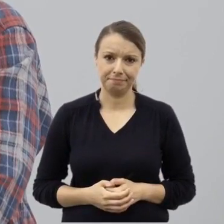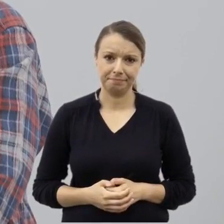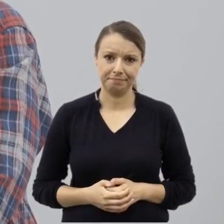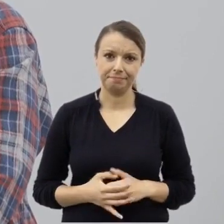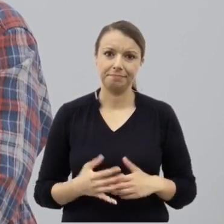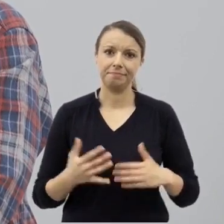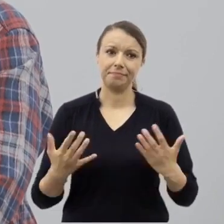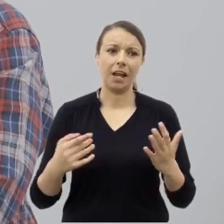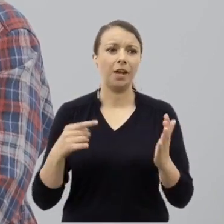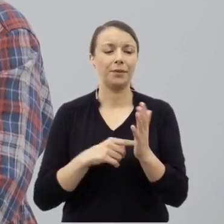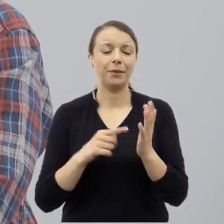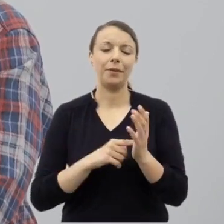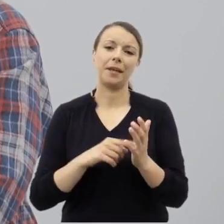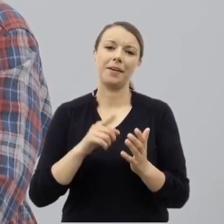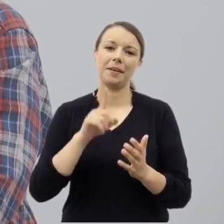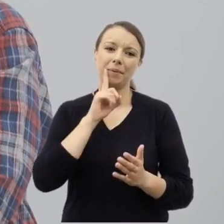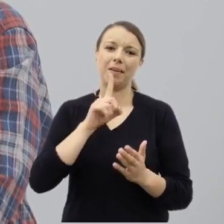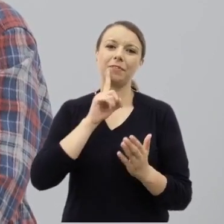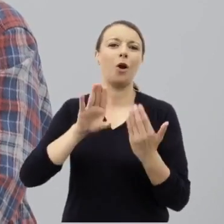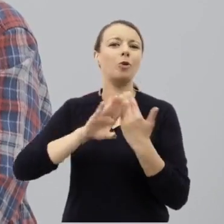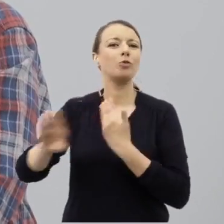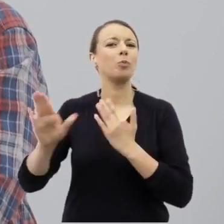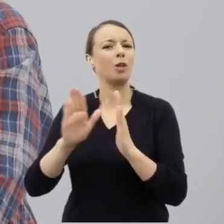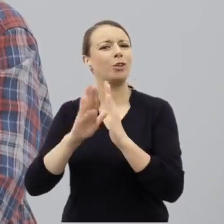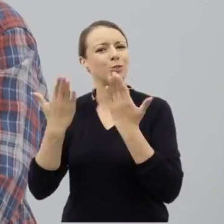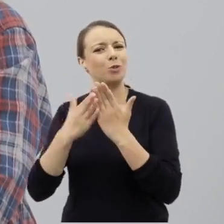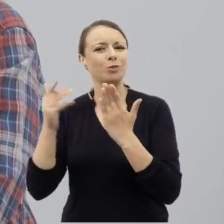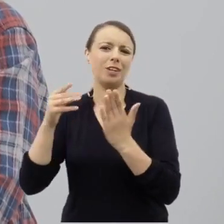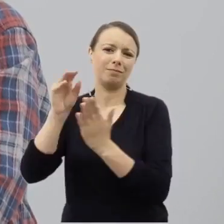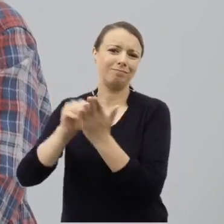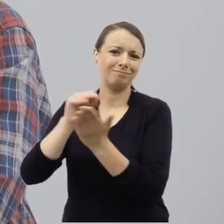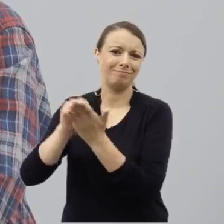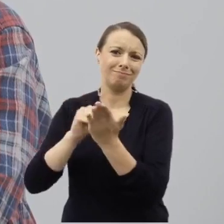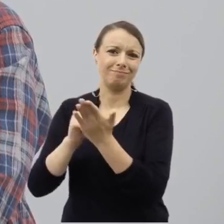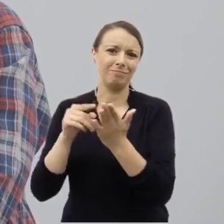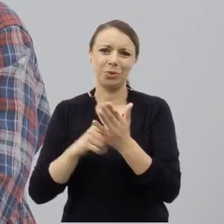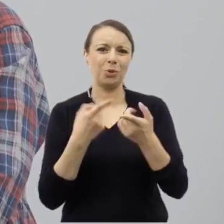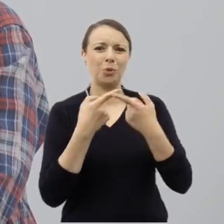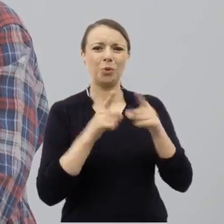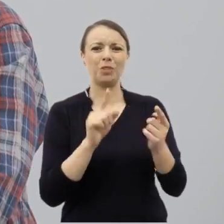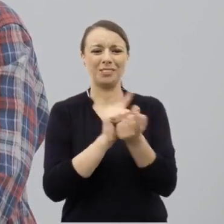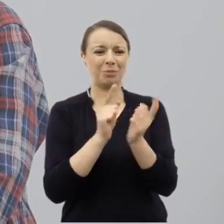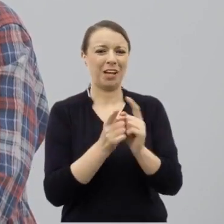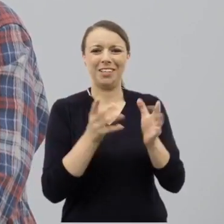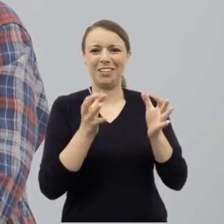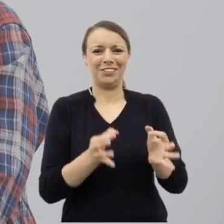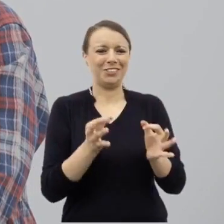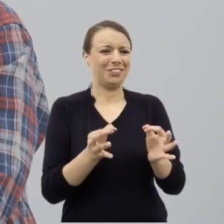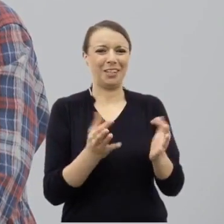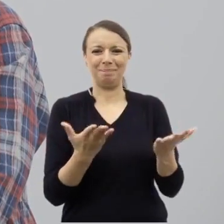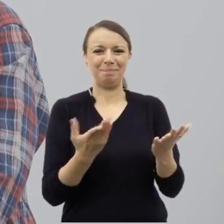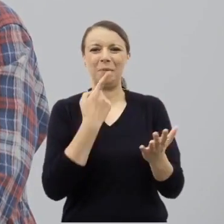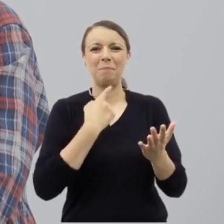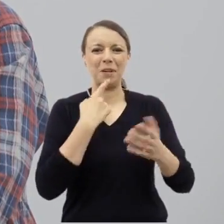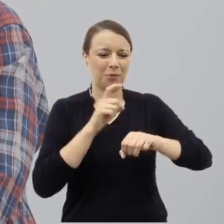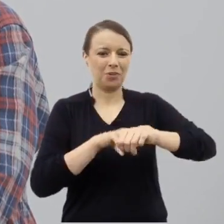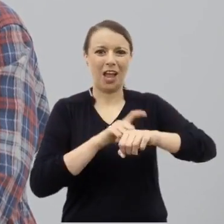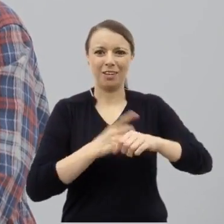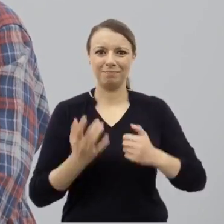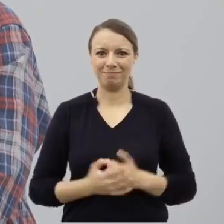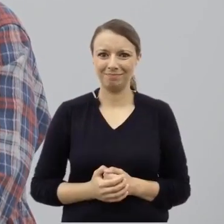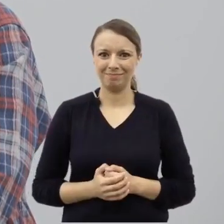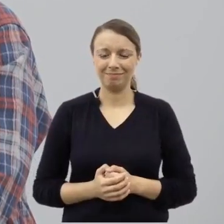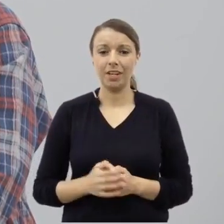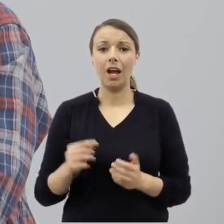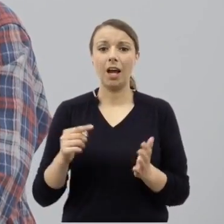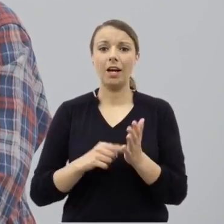jest raczej temat na osobną książkę niż na krótkie spotkanie, takie jak nasze dziś. To znaczy ten pogrom w